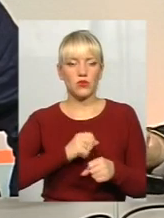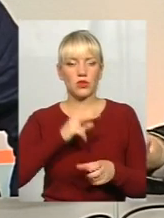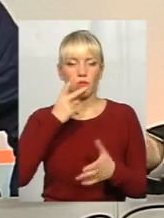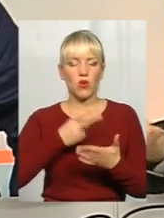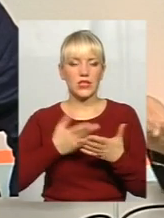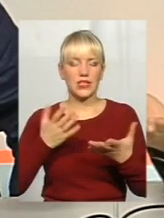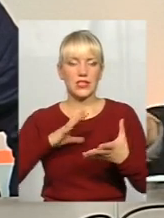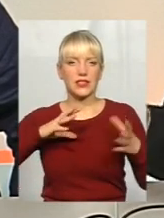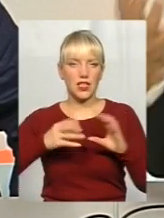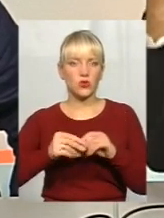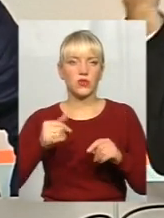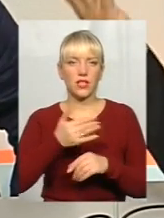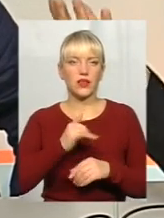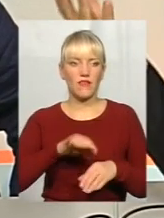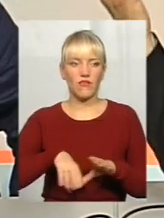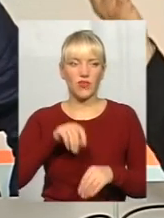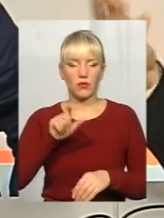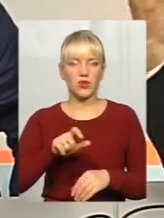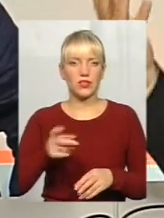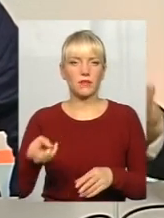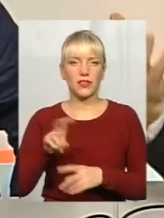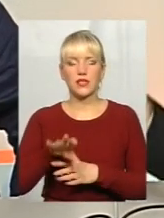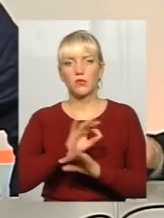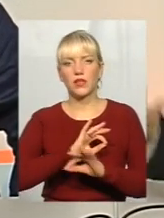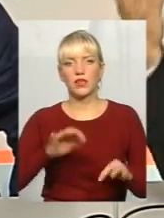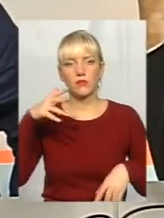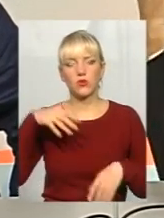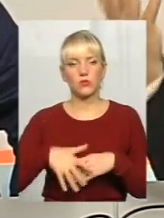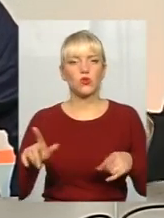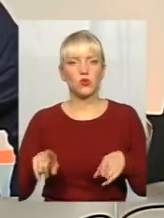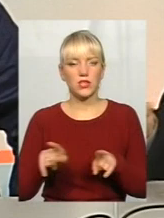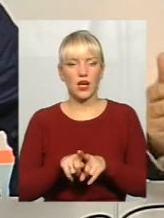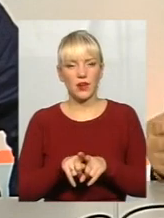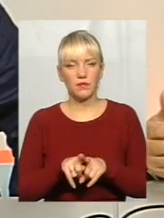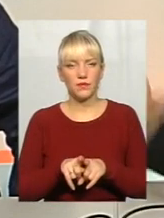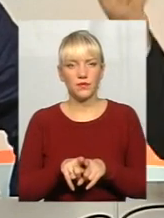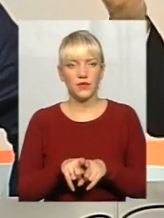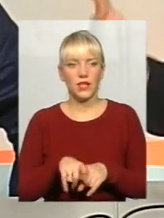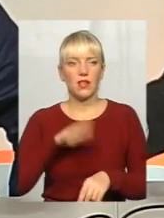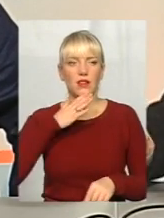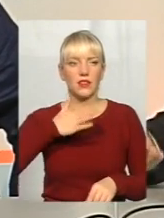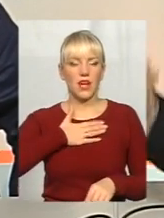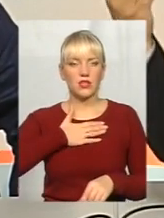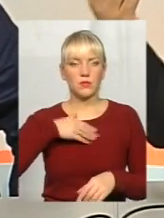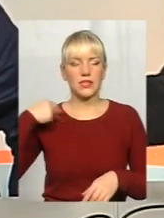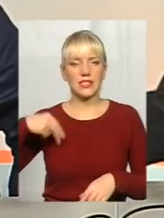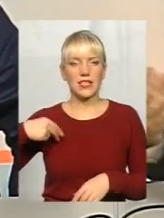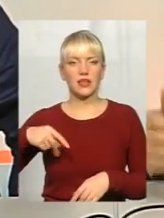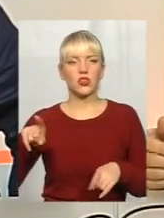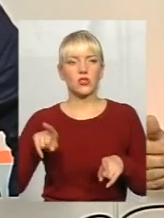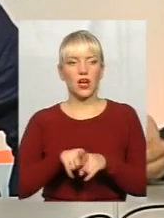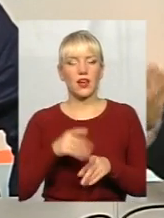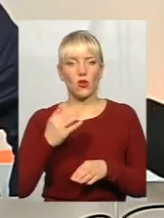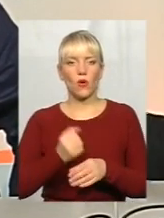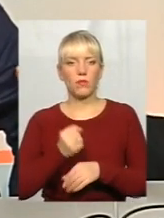показати якісь результати і виборець прийде з прекрасним розумінням, що таке наш президент, що таке його